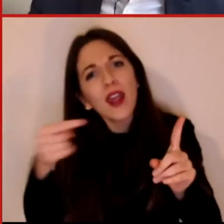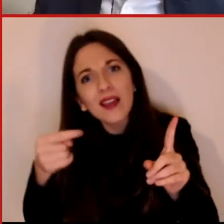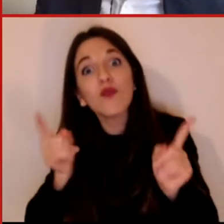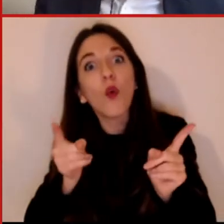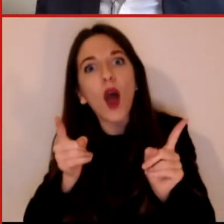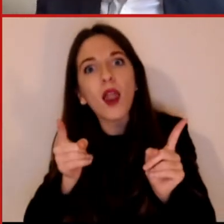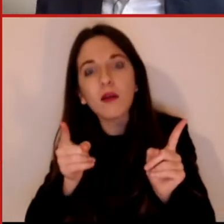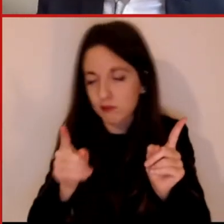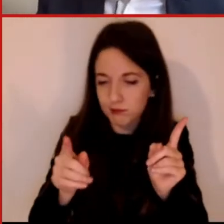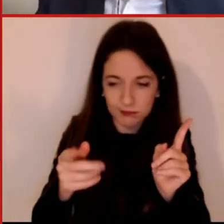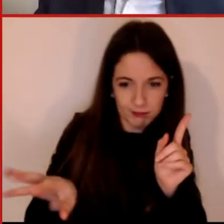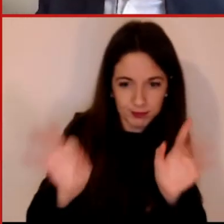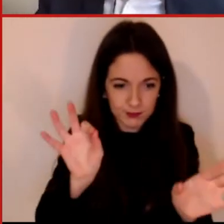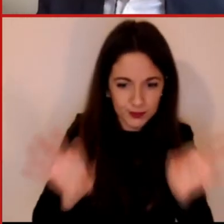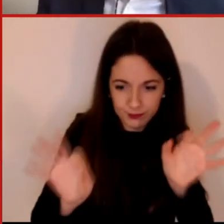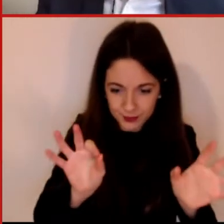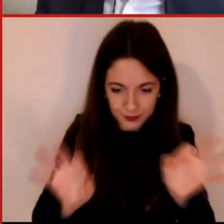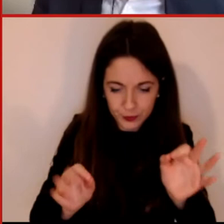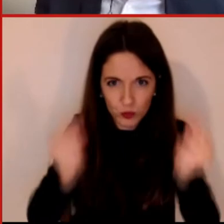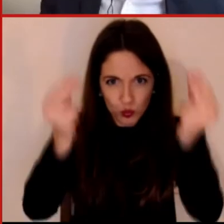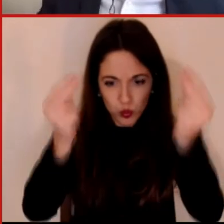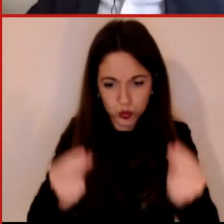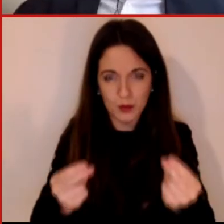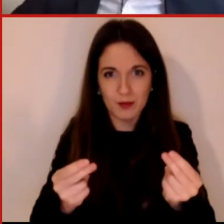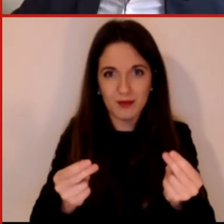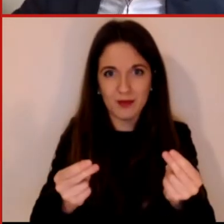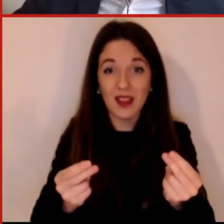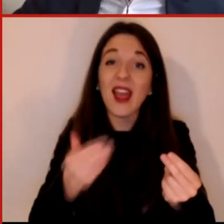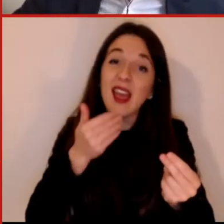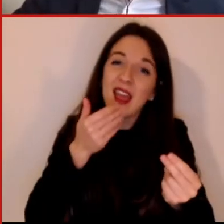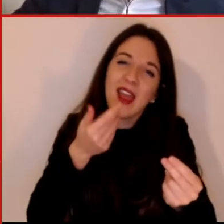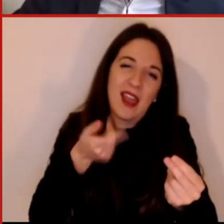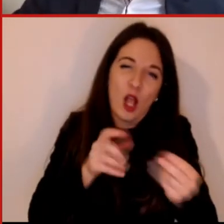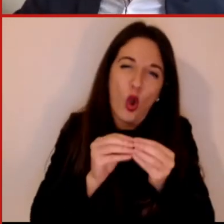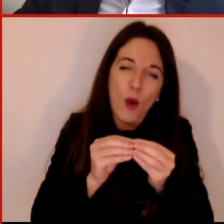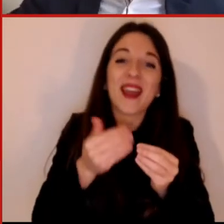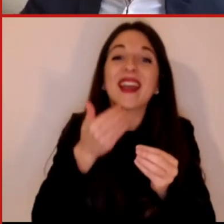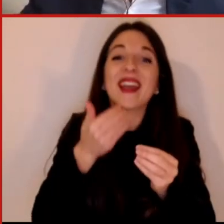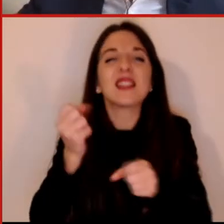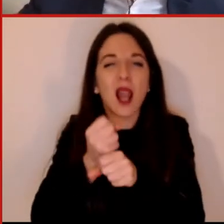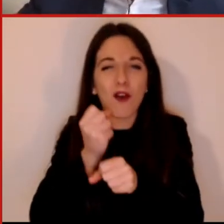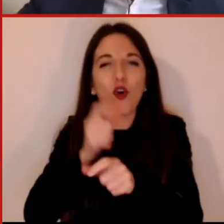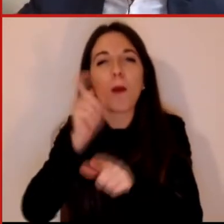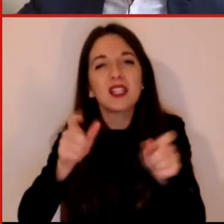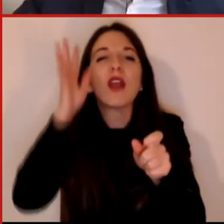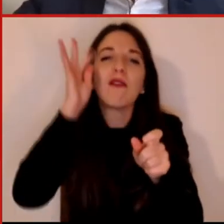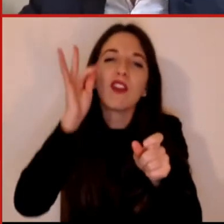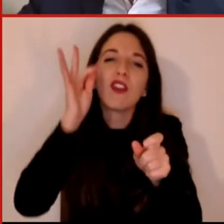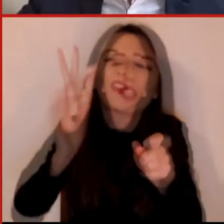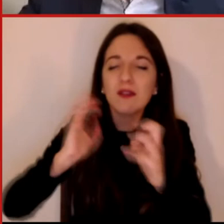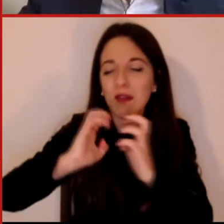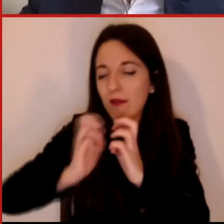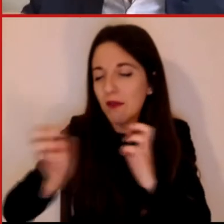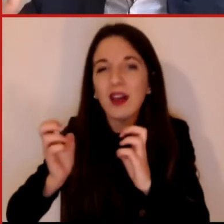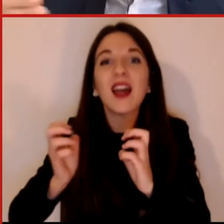parola e ad ogni frase costruita si può associare un certo grado di positività o negatività e da questo fondamentalmente attraverso dei